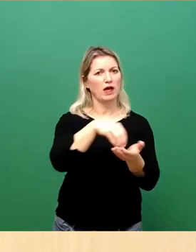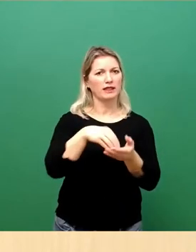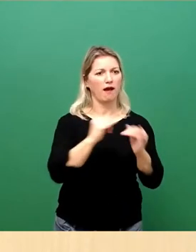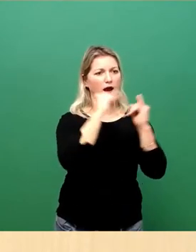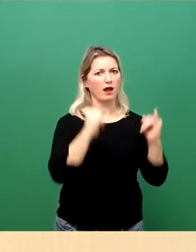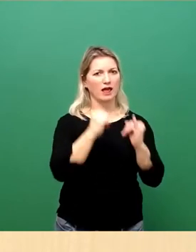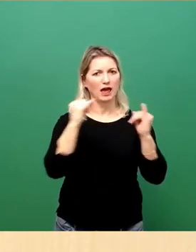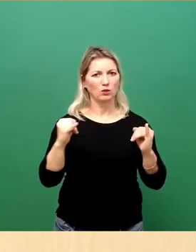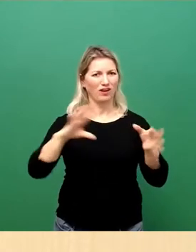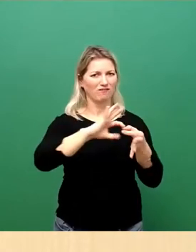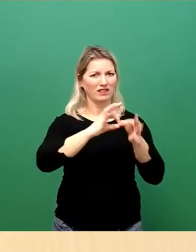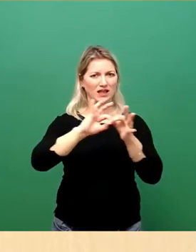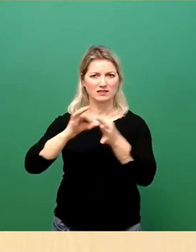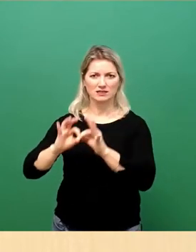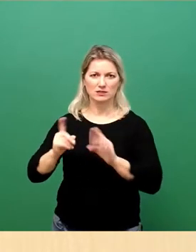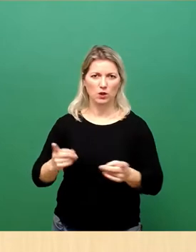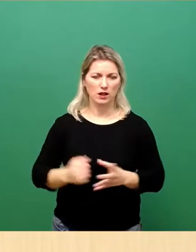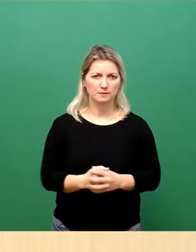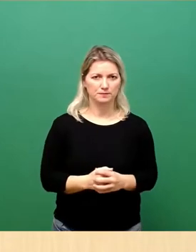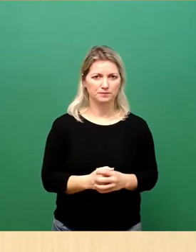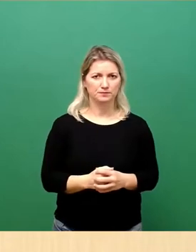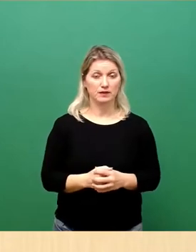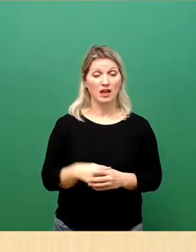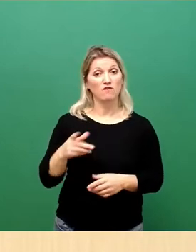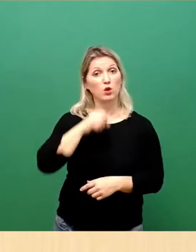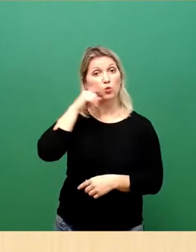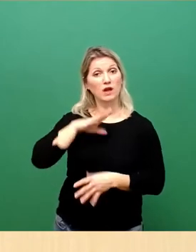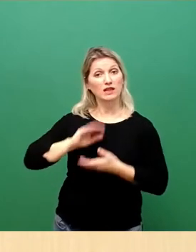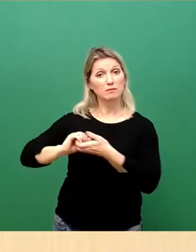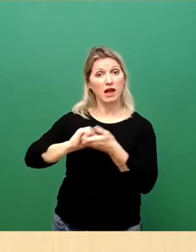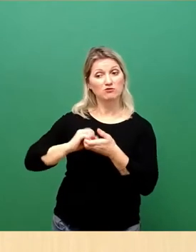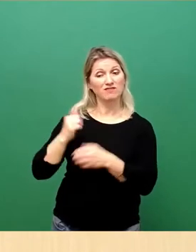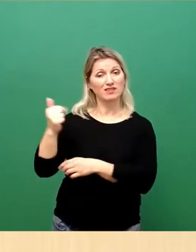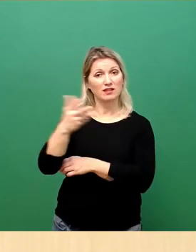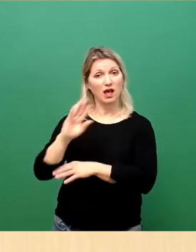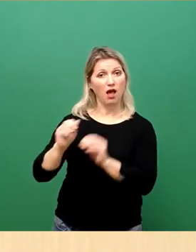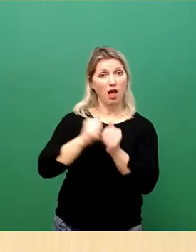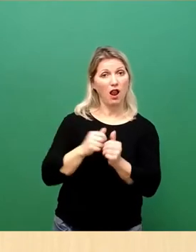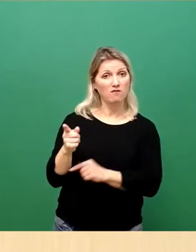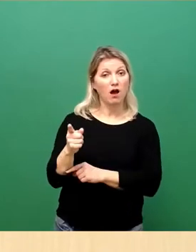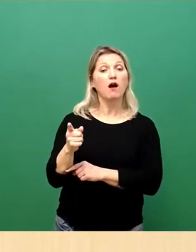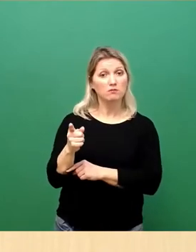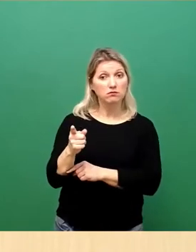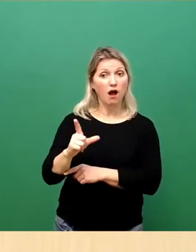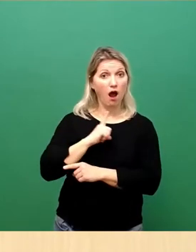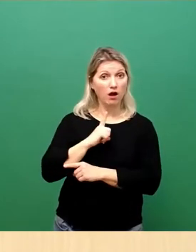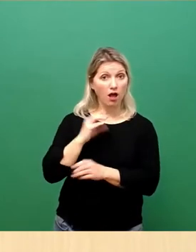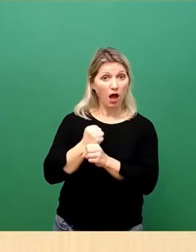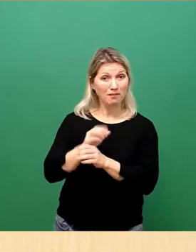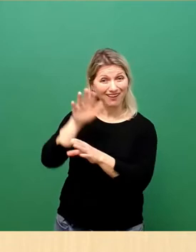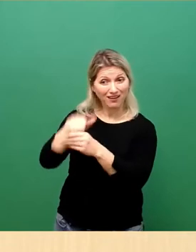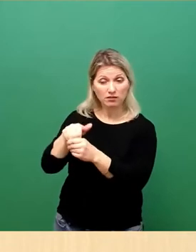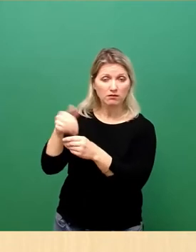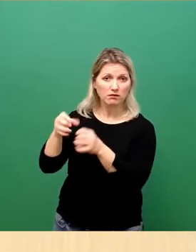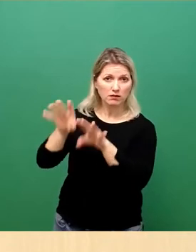Helferinnen und Helfer aus der ukrainischen Gemeinschaft haben teilweise ihre eigentliche Arbeit aufgegeben. Wir wollen eine